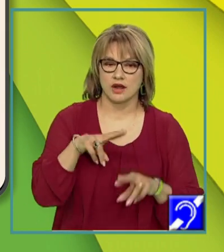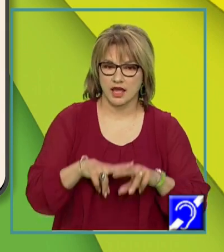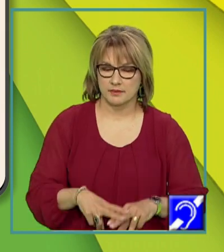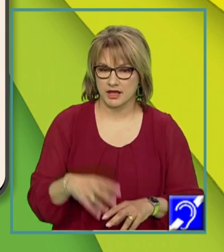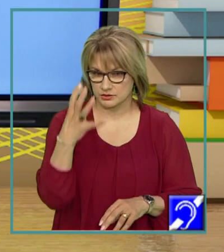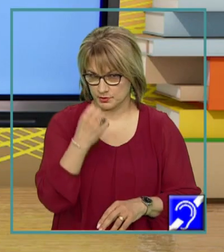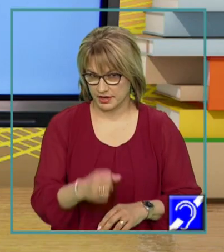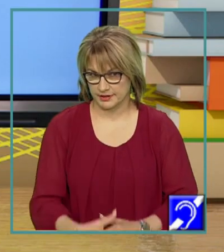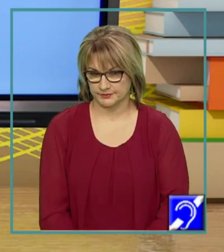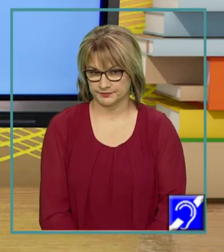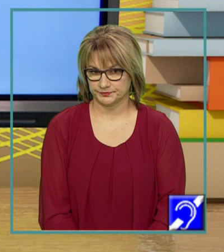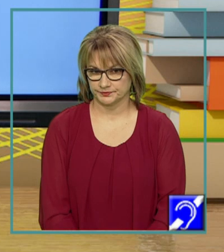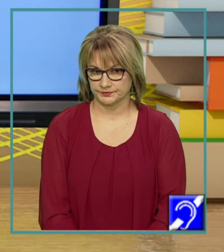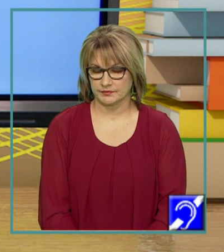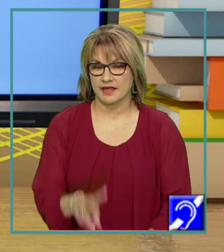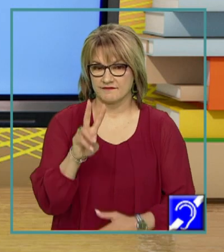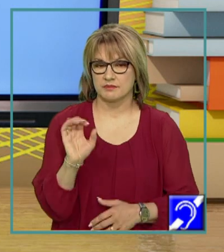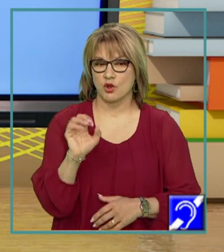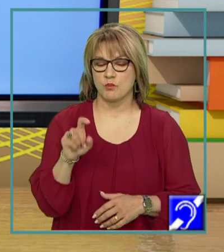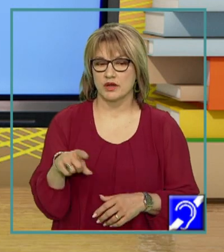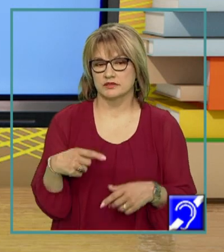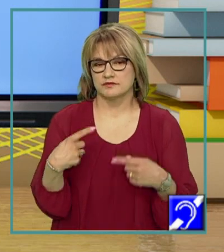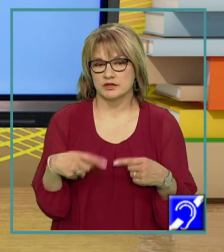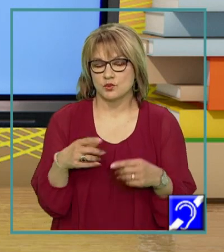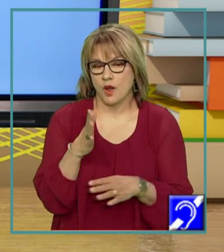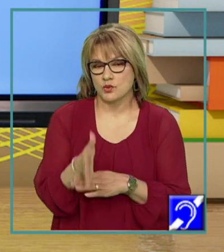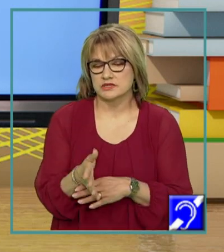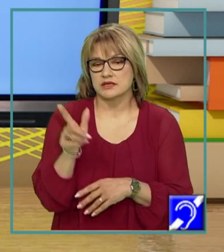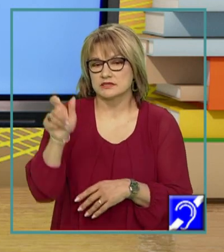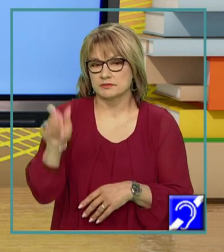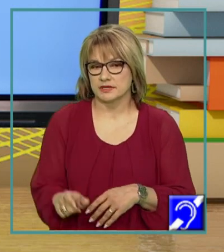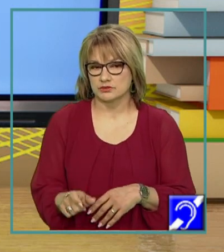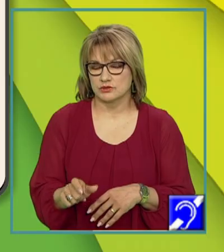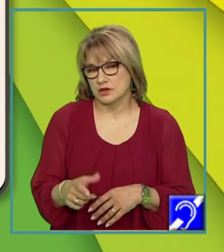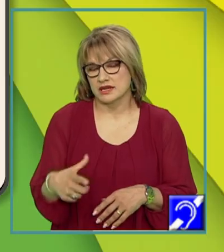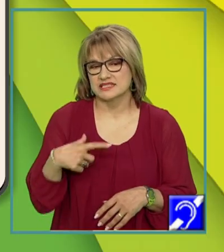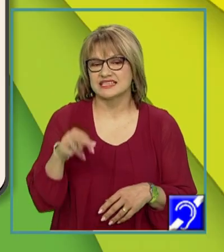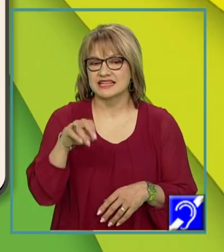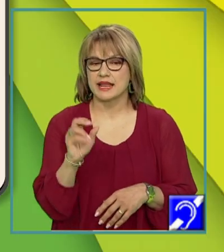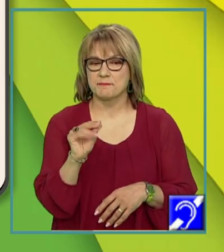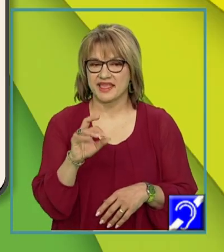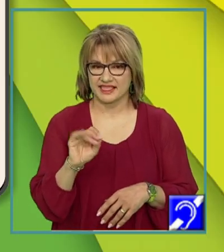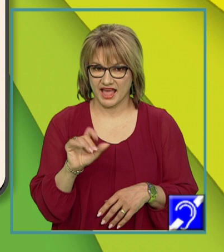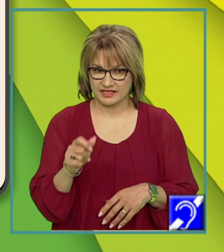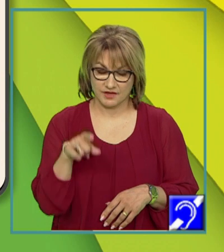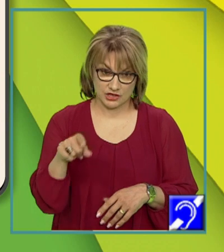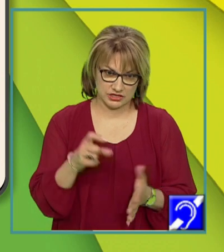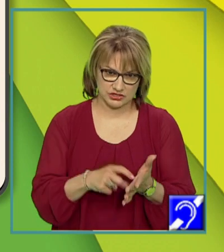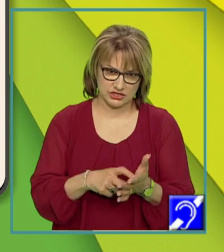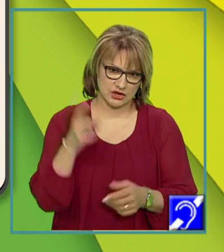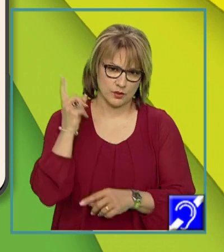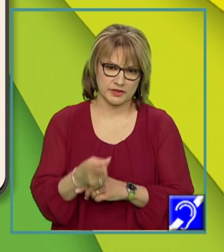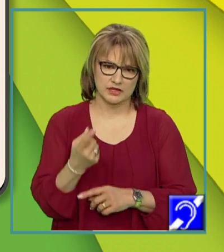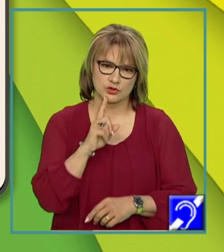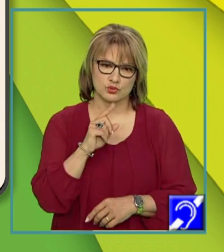supărat. Verbele copulative nu au sens de sine stătător, fiind verbe nepredicative. Acestea cer obligatoriu un nume